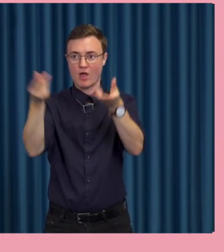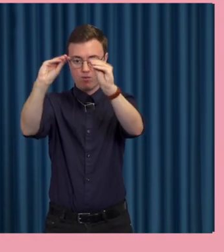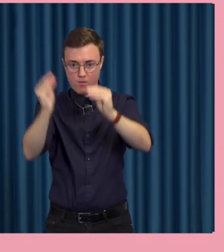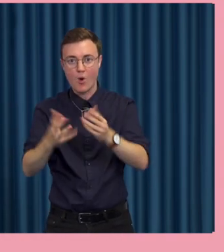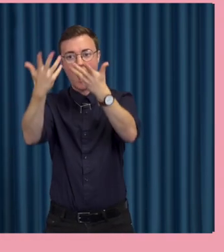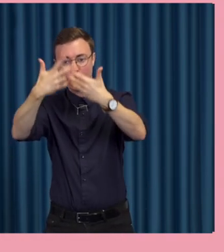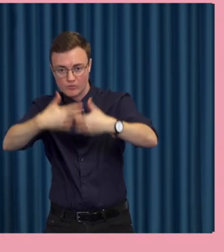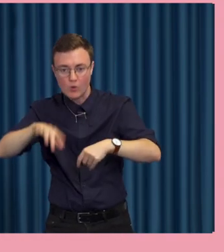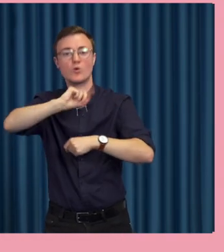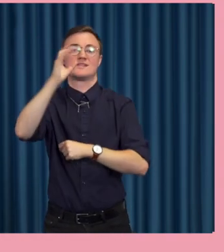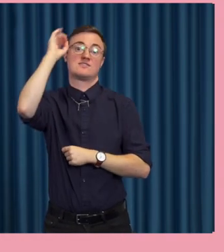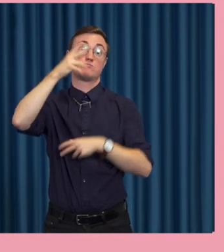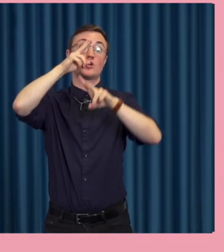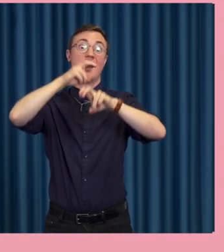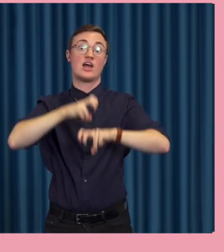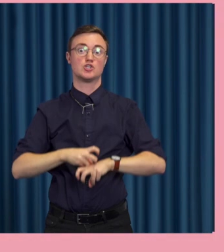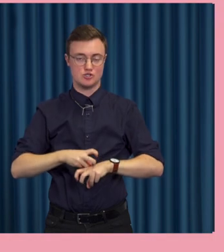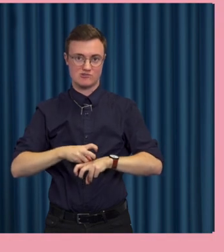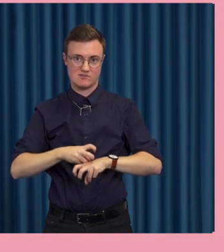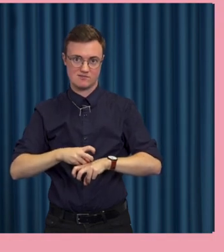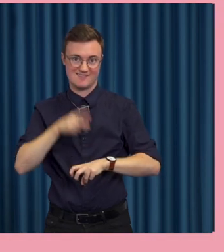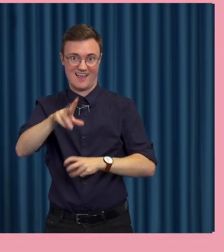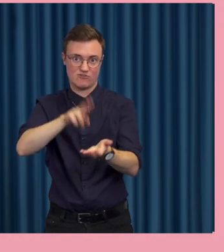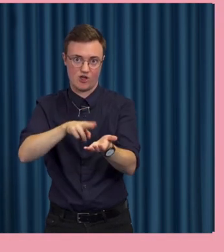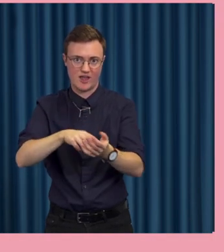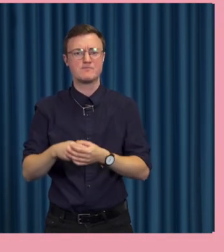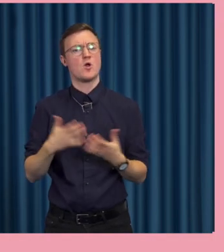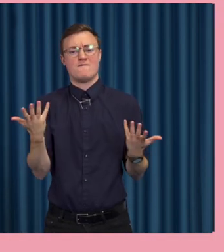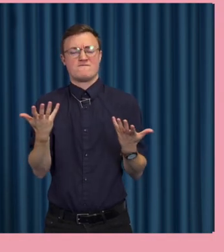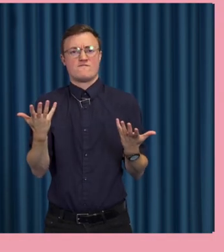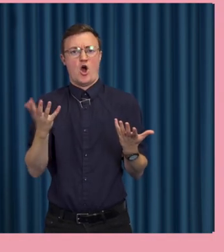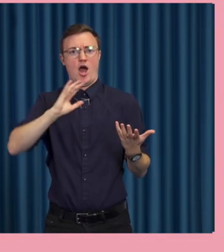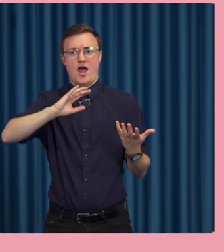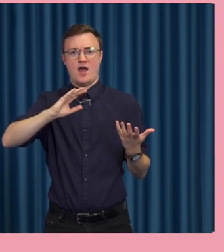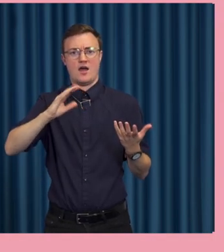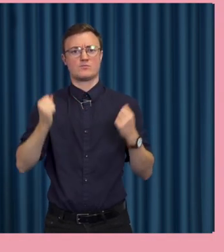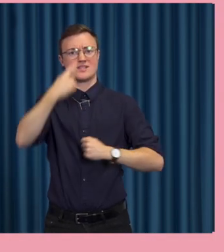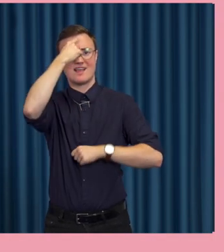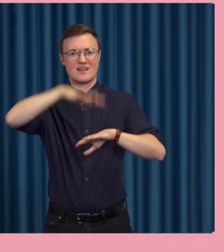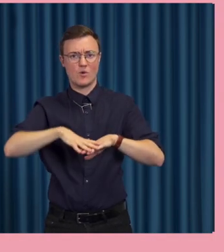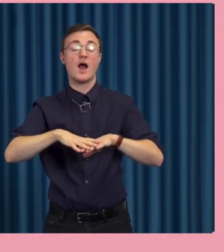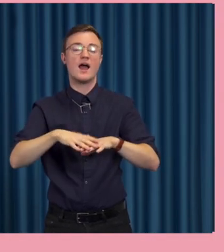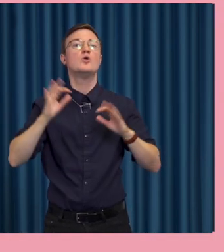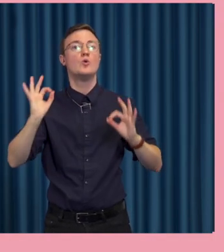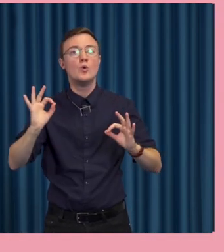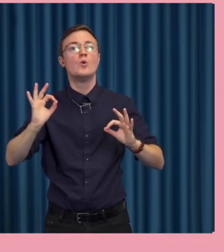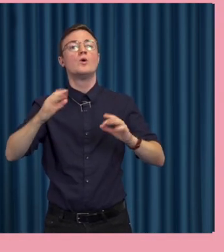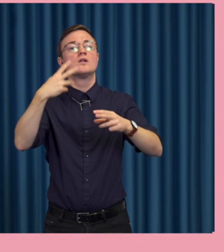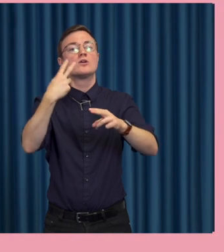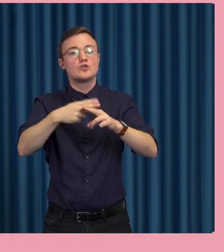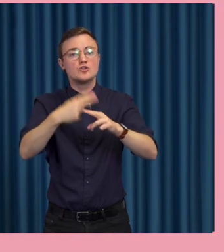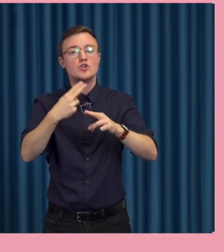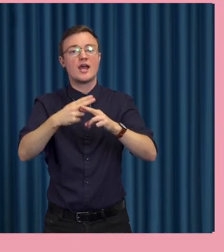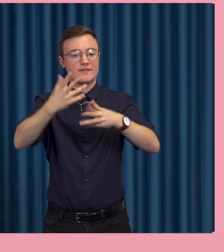datan, automation och därmed någon slags smart analys för den datan. Vad som är viktigast kanske i det här sammanhanget blir ju då snarare hur nyheter förmedlas, kunskap